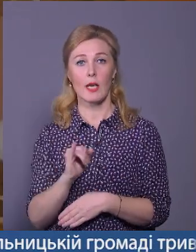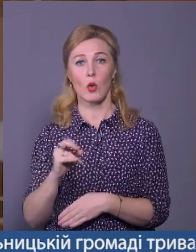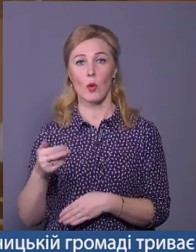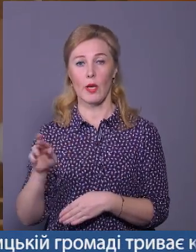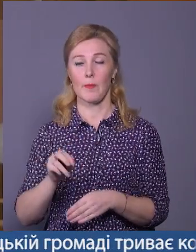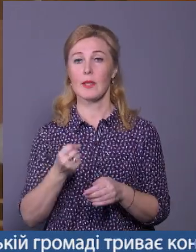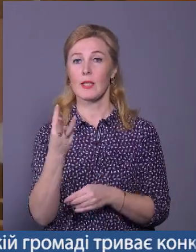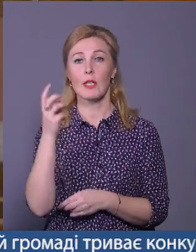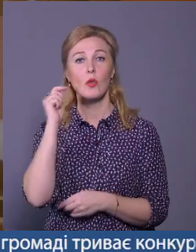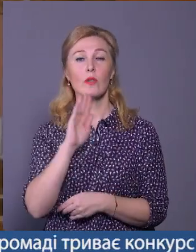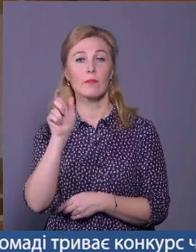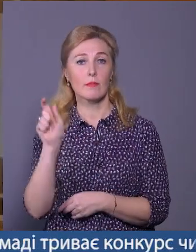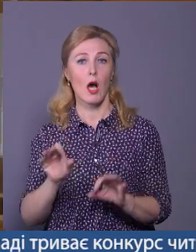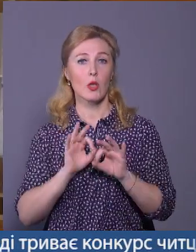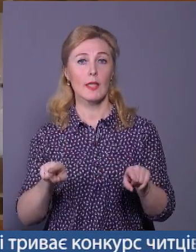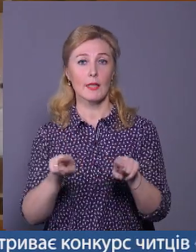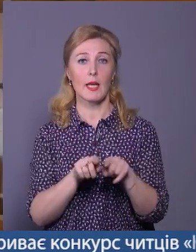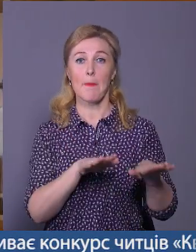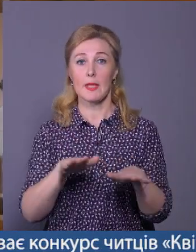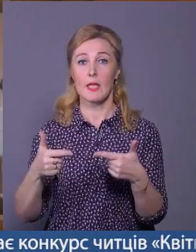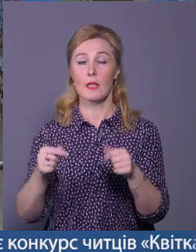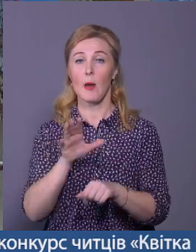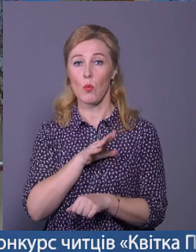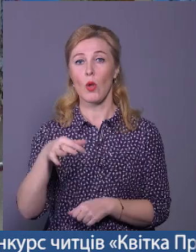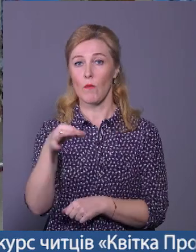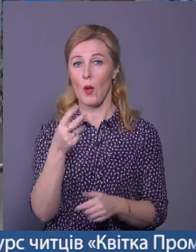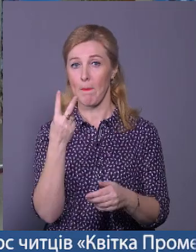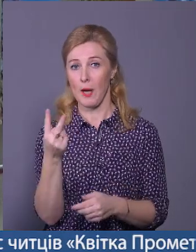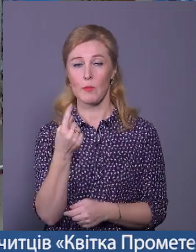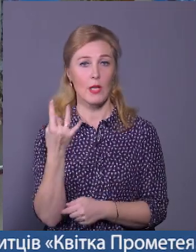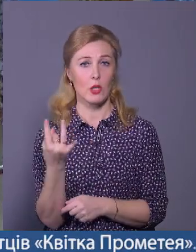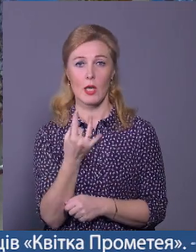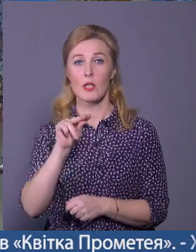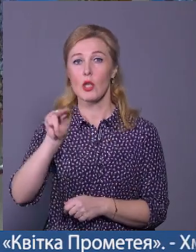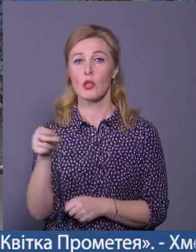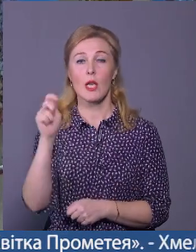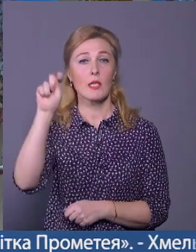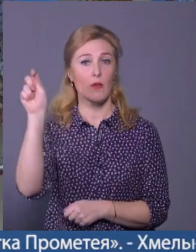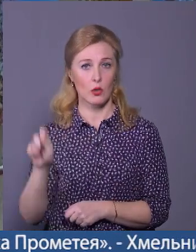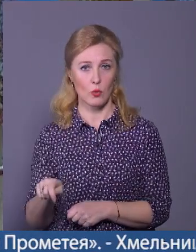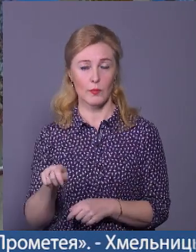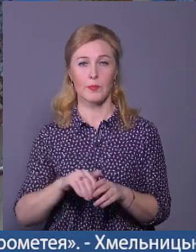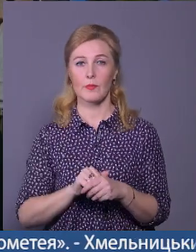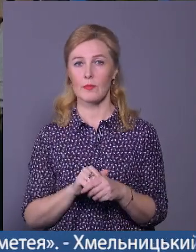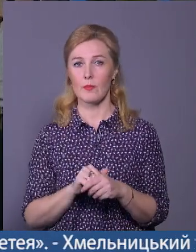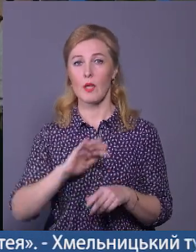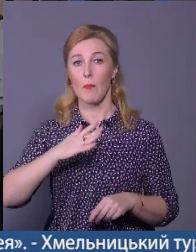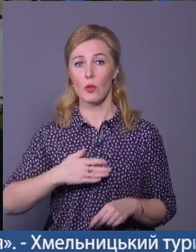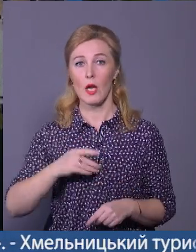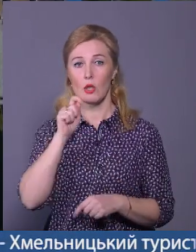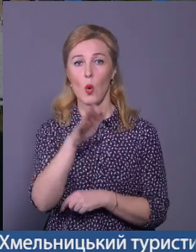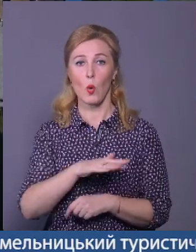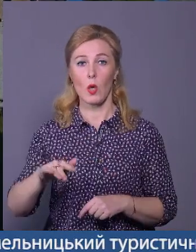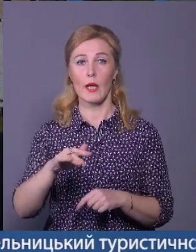-річна Ксенія каже, такими місця, де вона побувала в області, бачать вперше. Через війну пересування по нашій країні стали